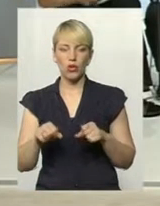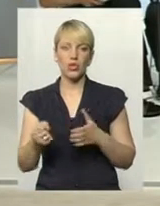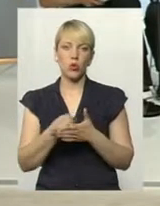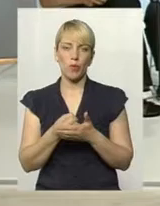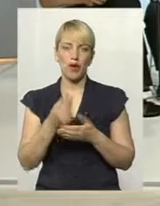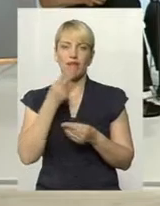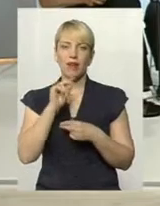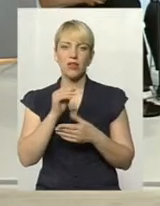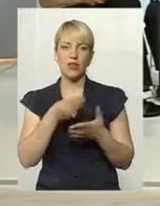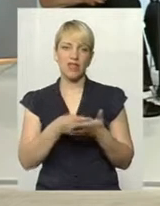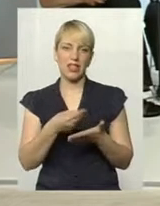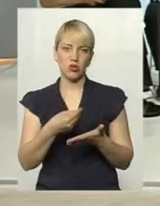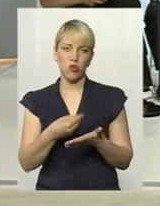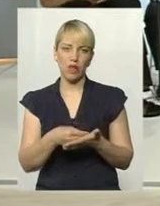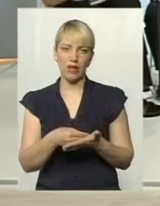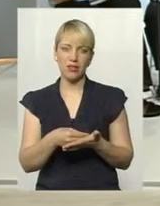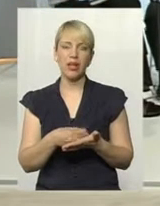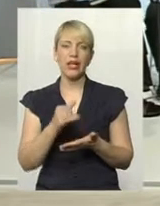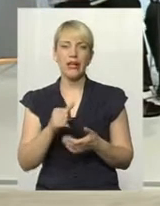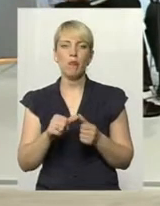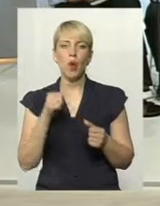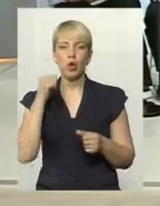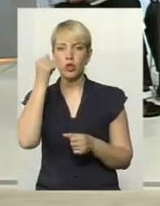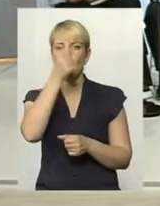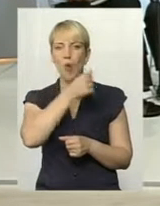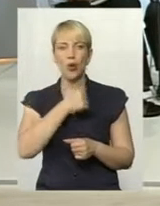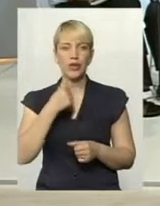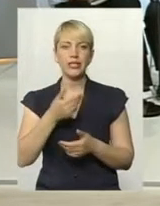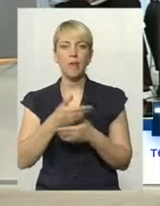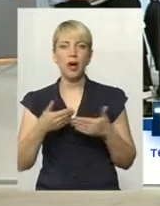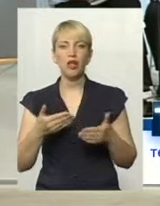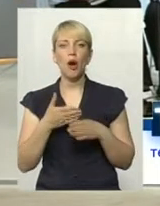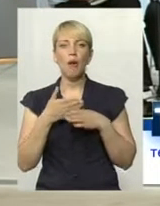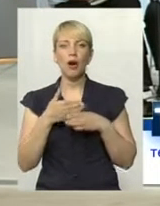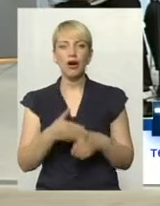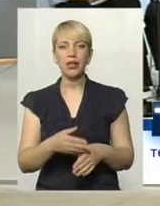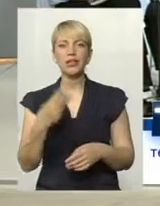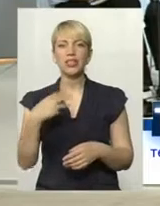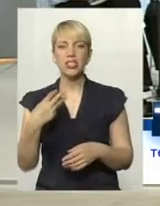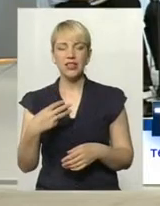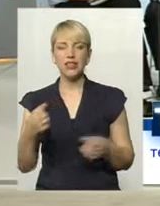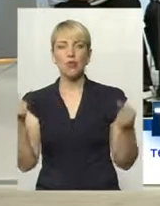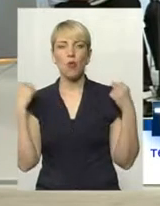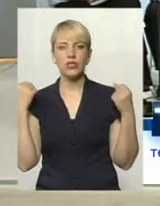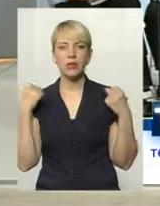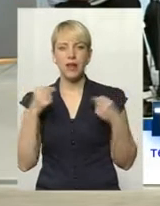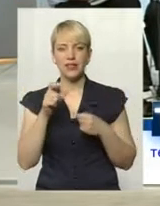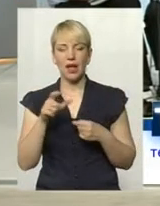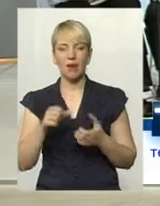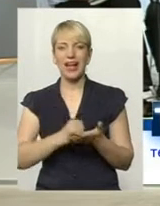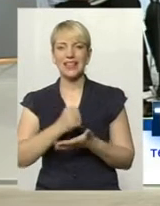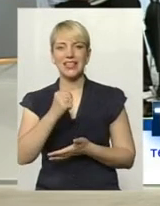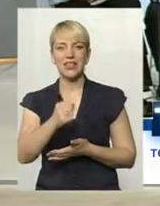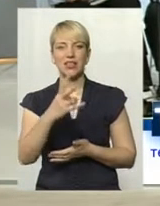кращого фінансування. В прошлом році ми допомогли 30 спортсменам, кандидатам на